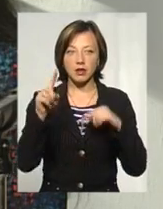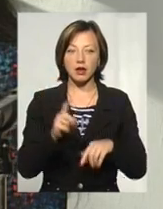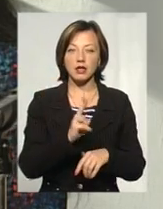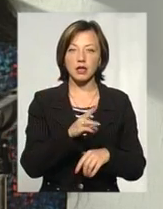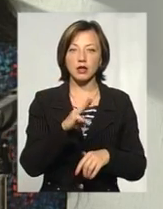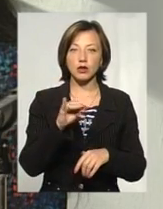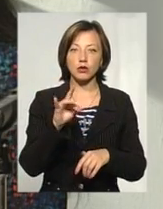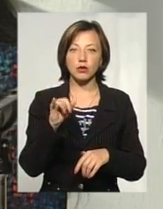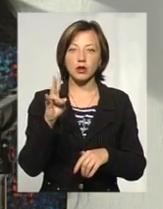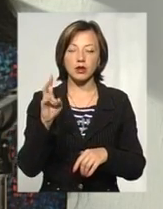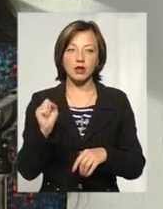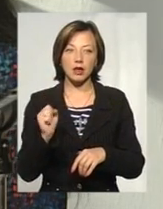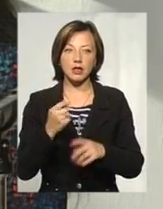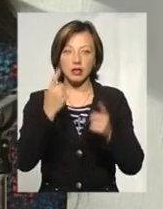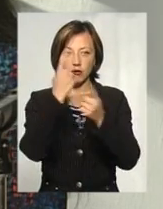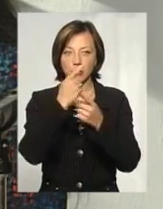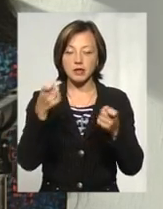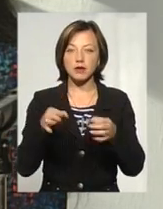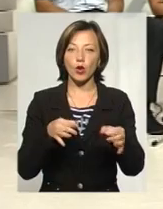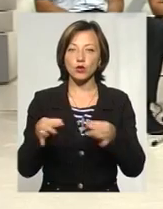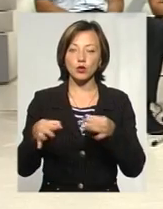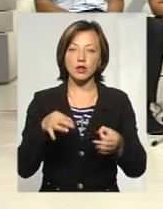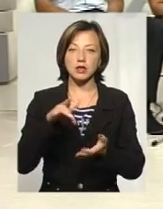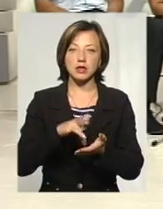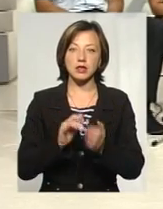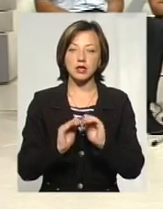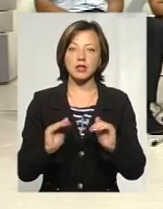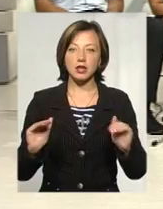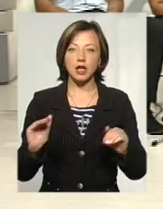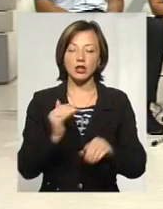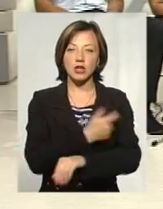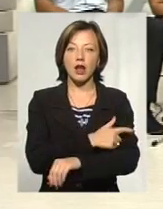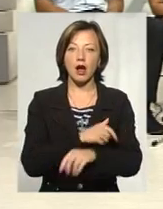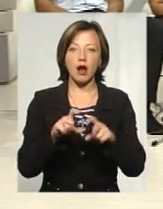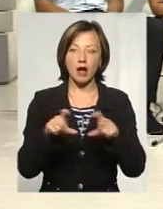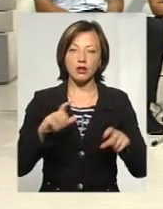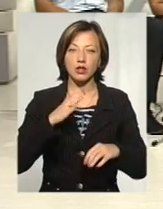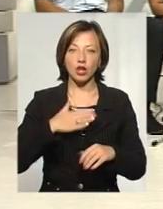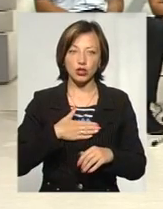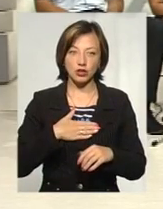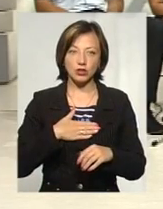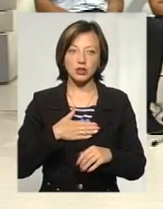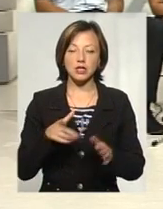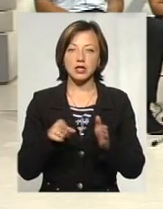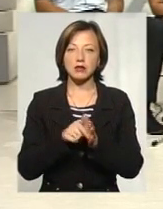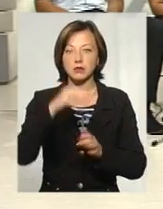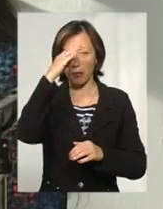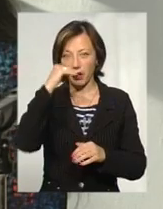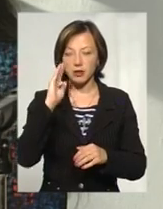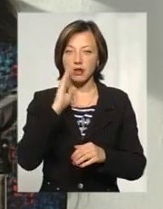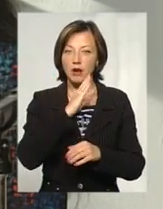Тюріна, це інформаційно-консультативний центр в дитячій лікарні нашій, тому що з батьками